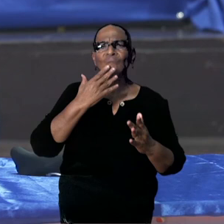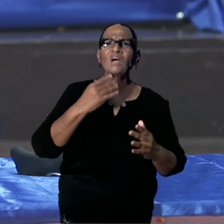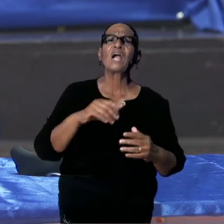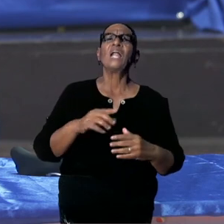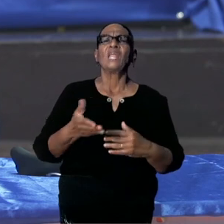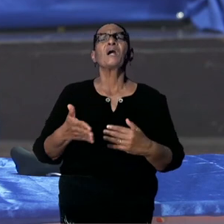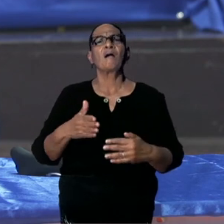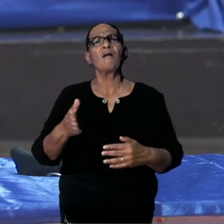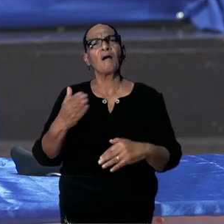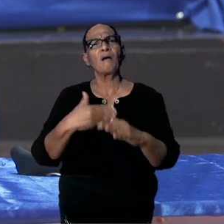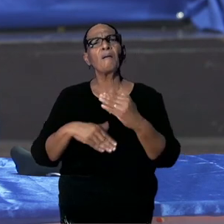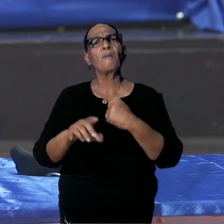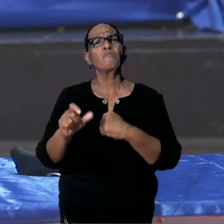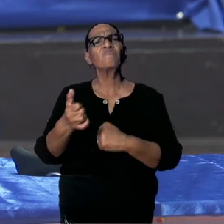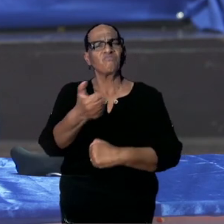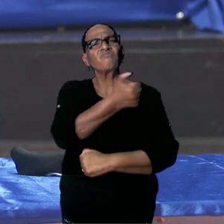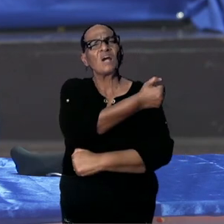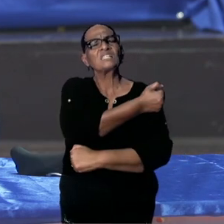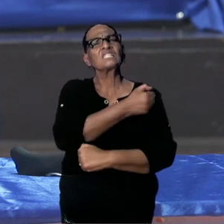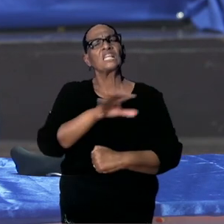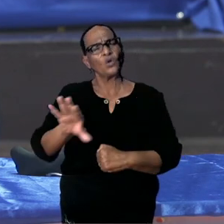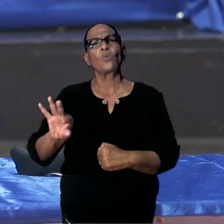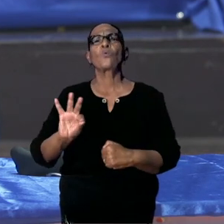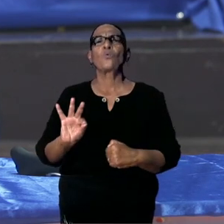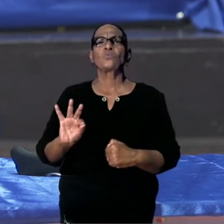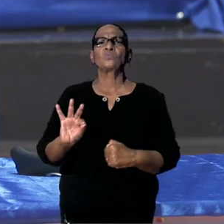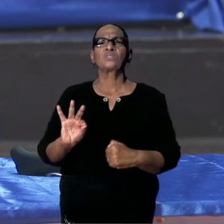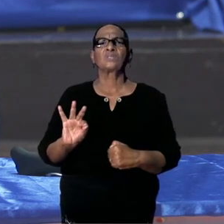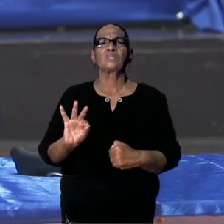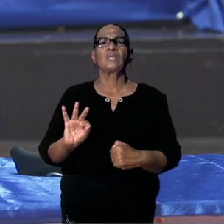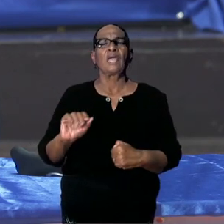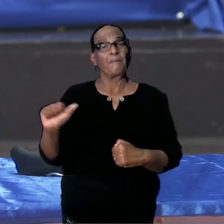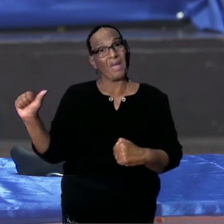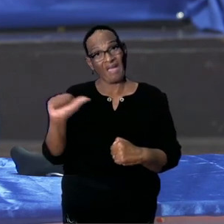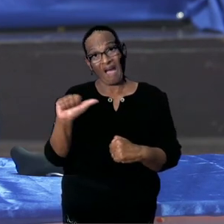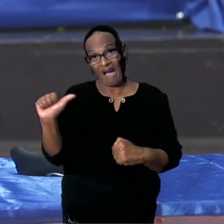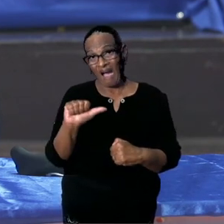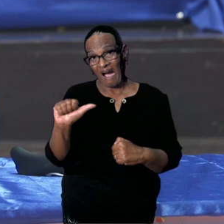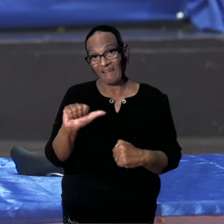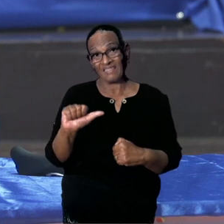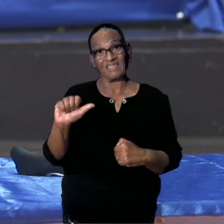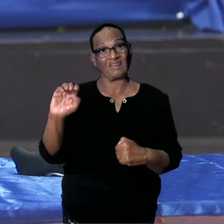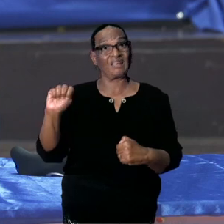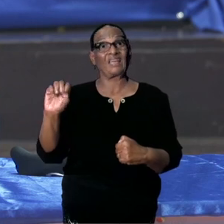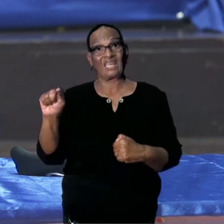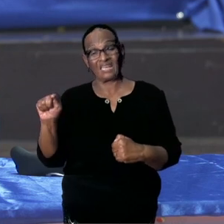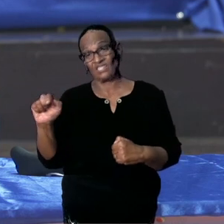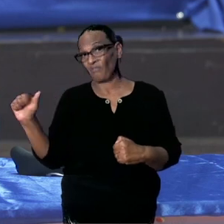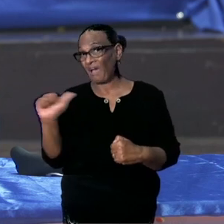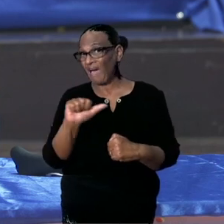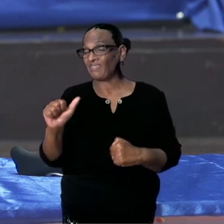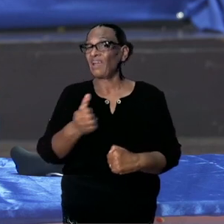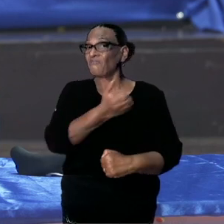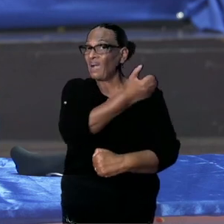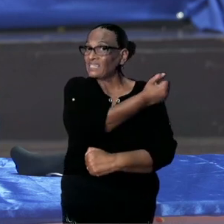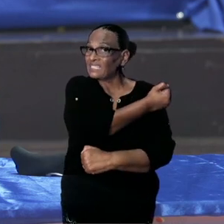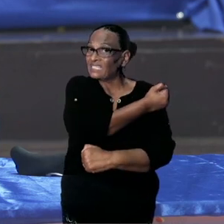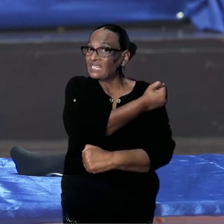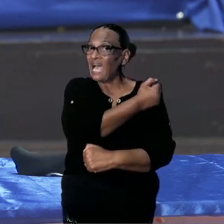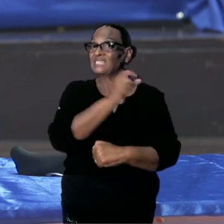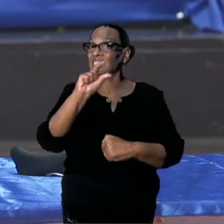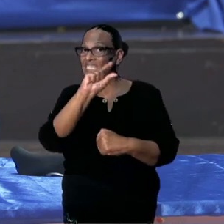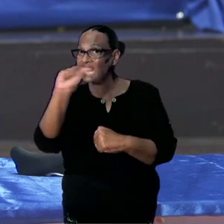hielden met de ontwikkeling van vaccins. En bij een fixed standard model of een standard purchase model ben je